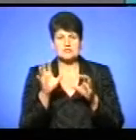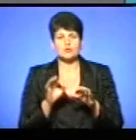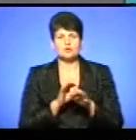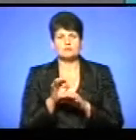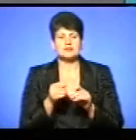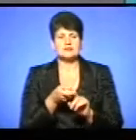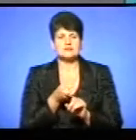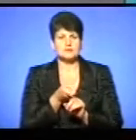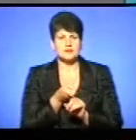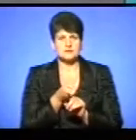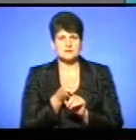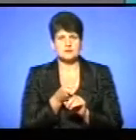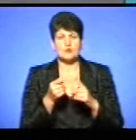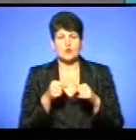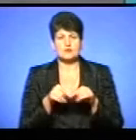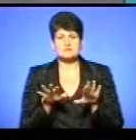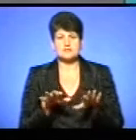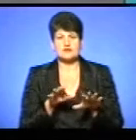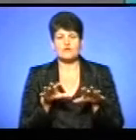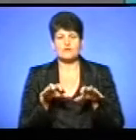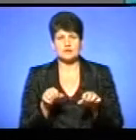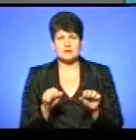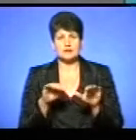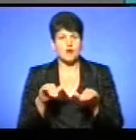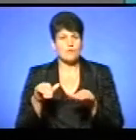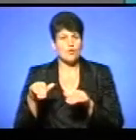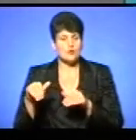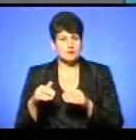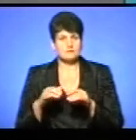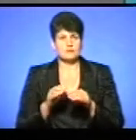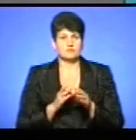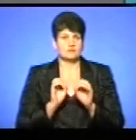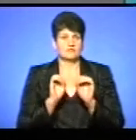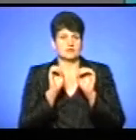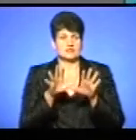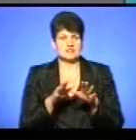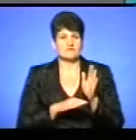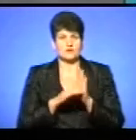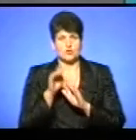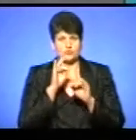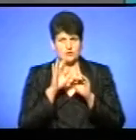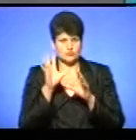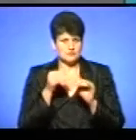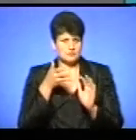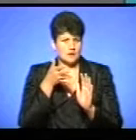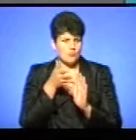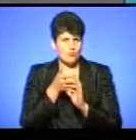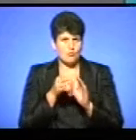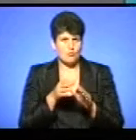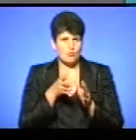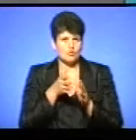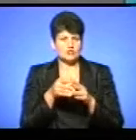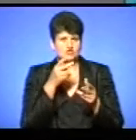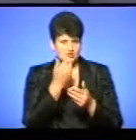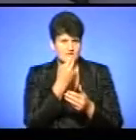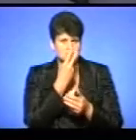органів місцевої влади і вже потім він йде до Верховної Ради. Тобто, все має прийти через, скажімо, через ваше